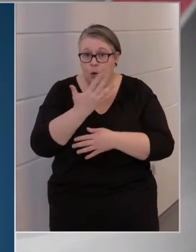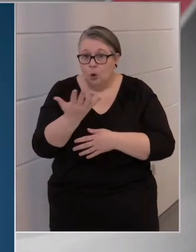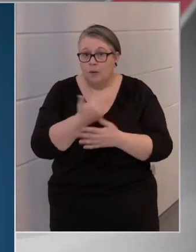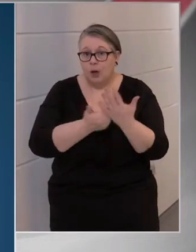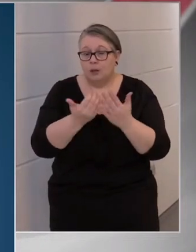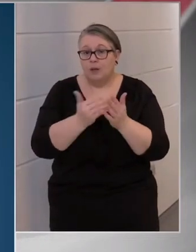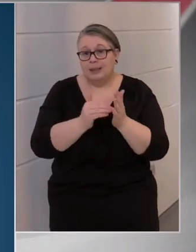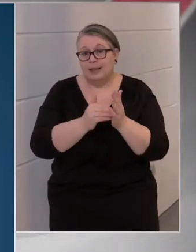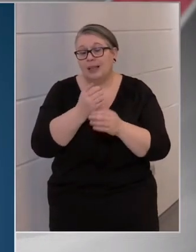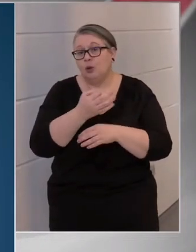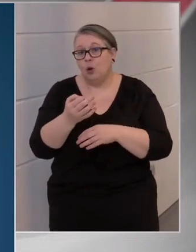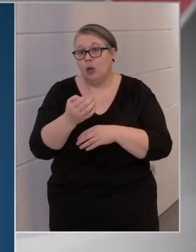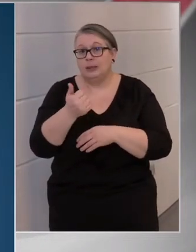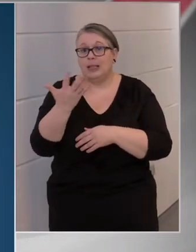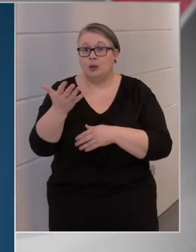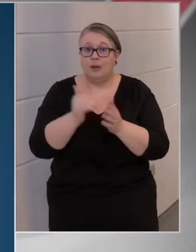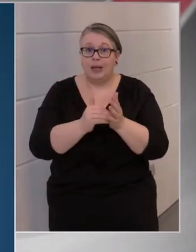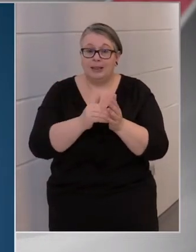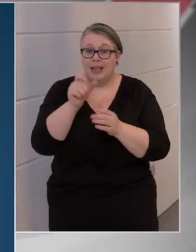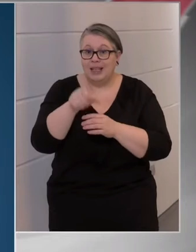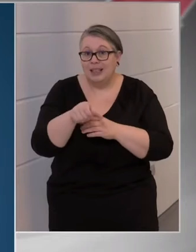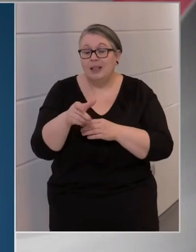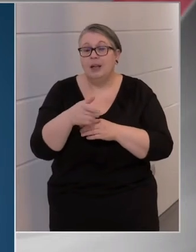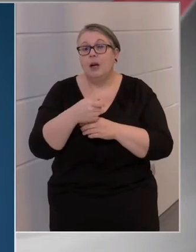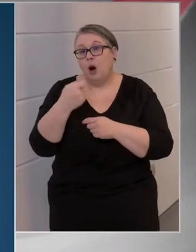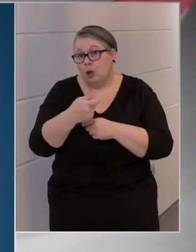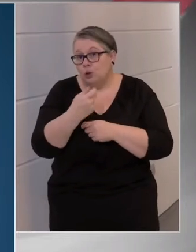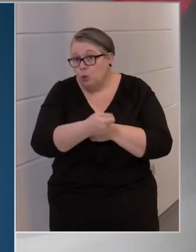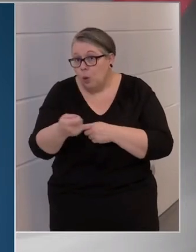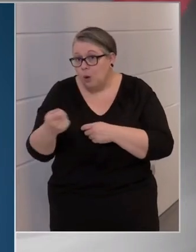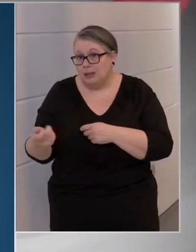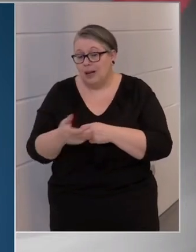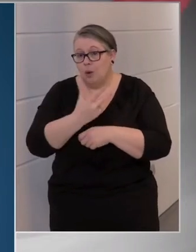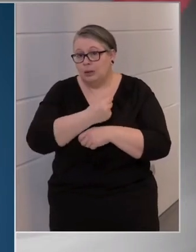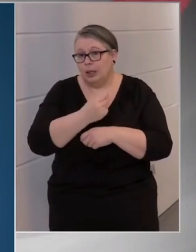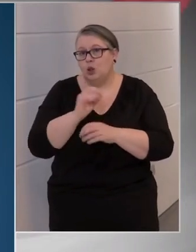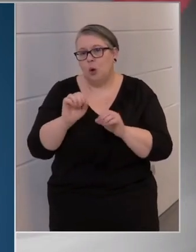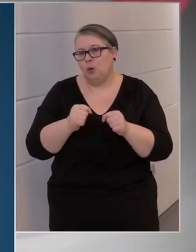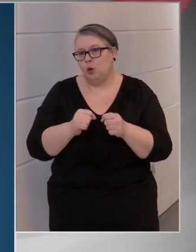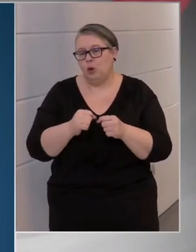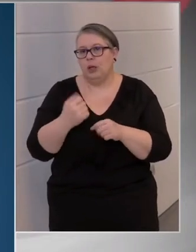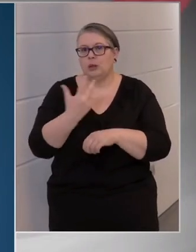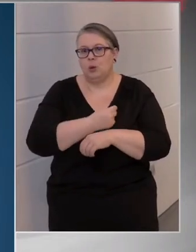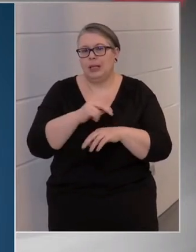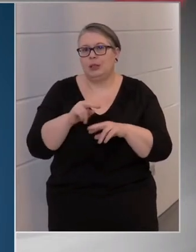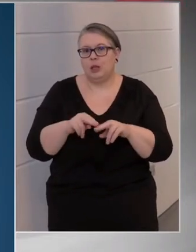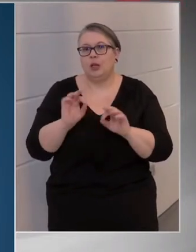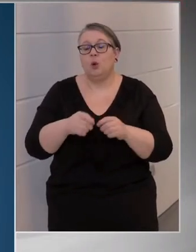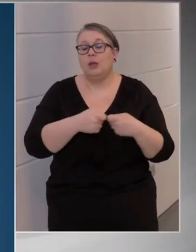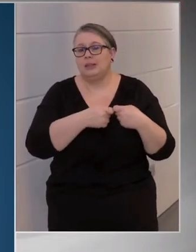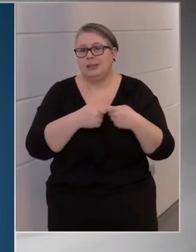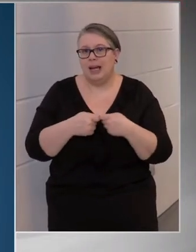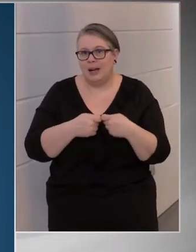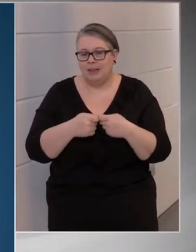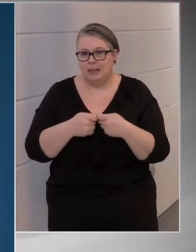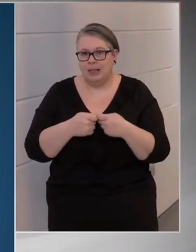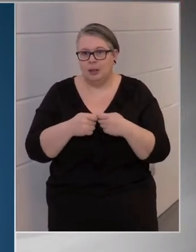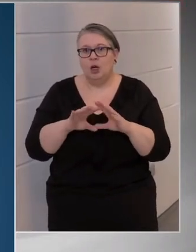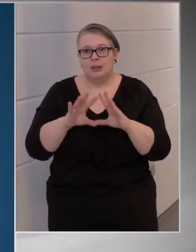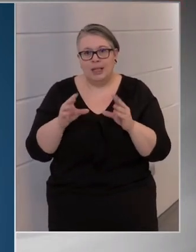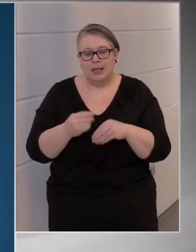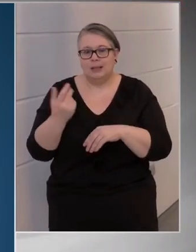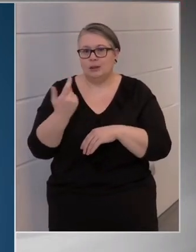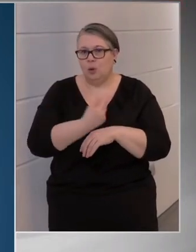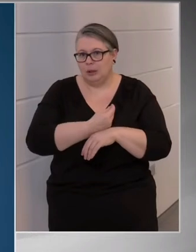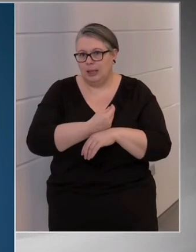ezertől 150 ezerig adunk be oltásokat, jól működik az oltási rend, jól szervezett az egész